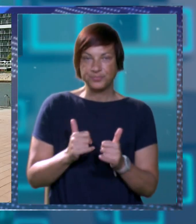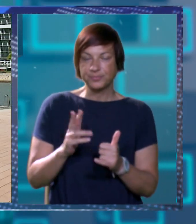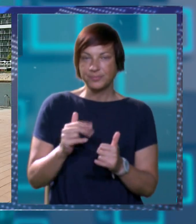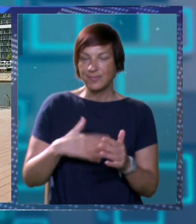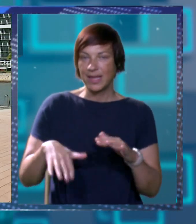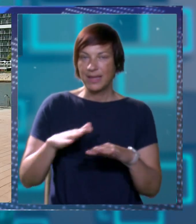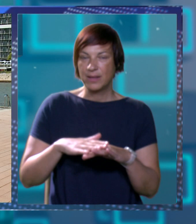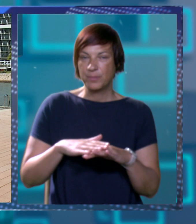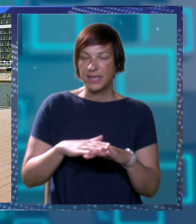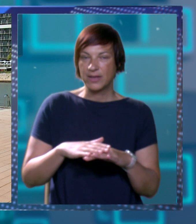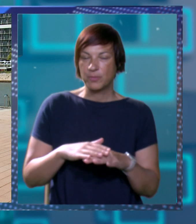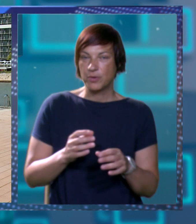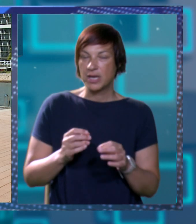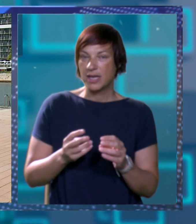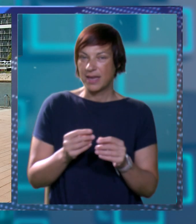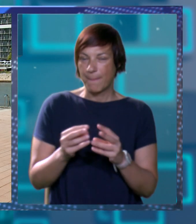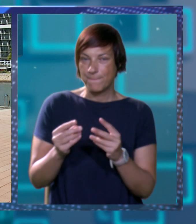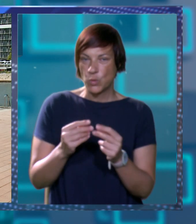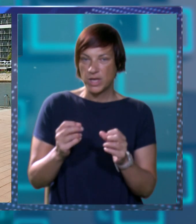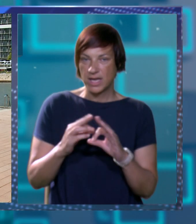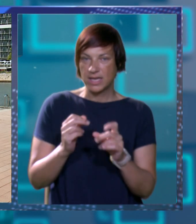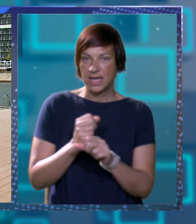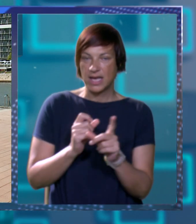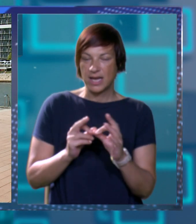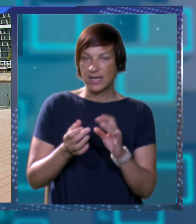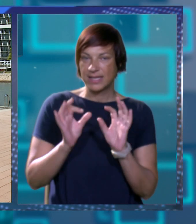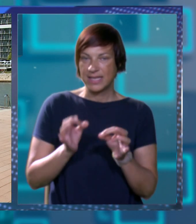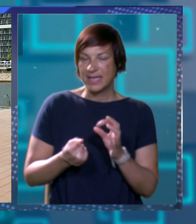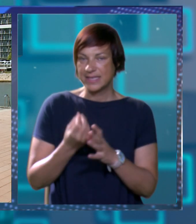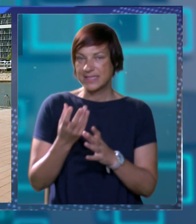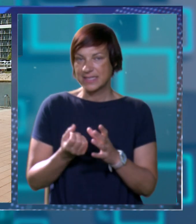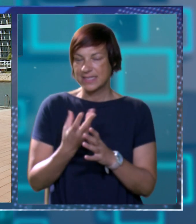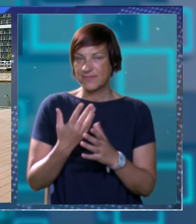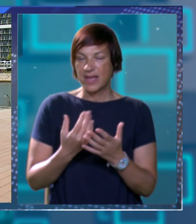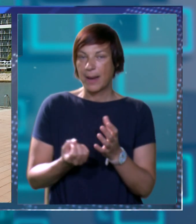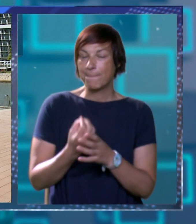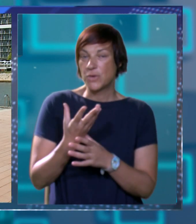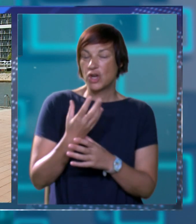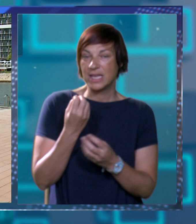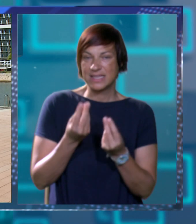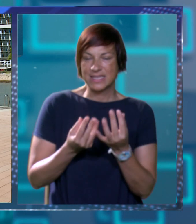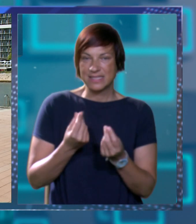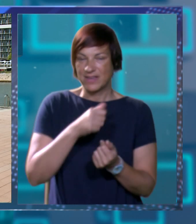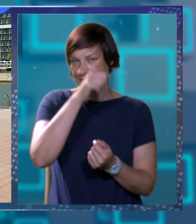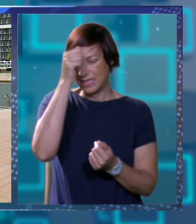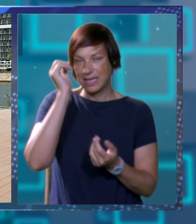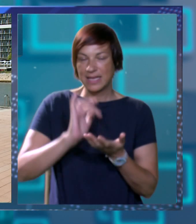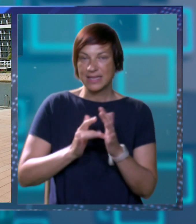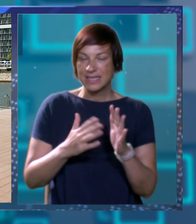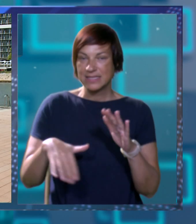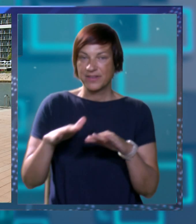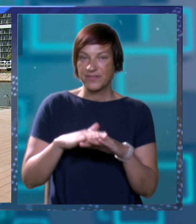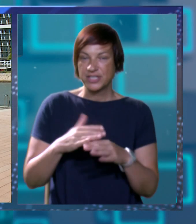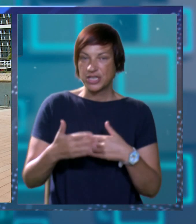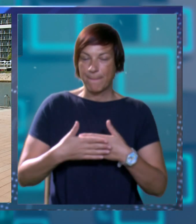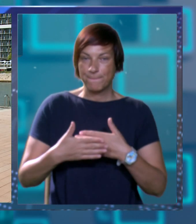sada imamo prekomjerno bujanje algi, imamo jesenske cvotnje, proljetne, ljetne, sve učestalije